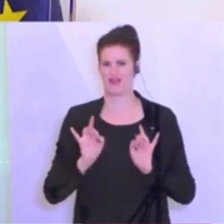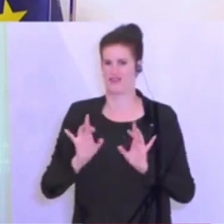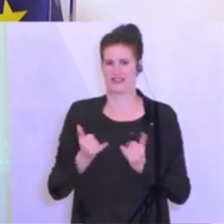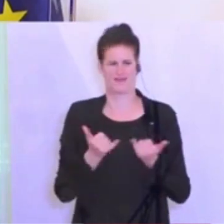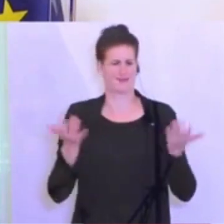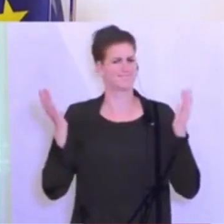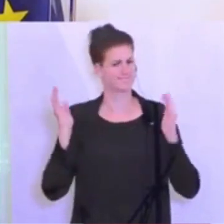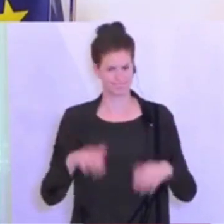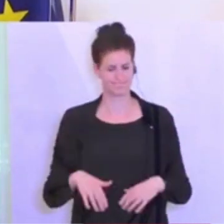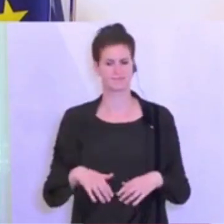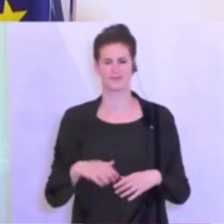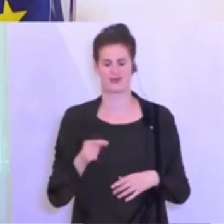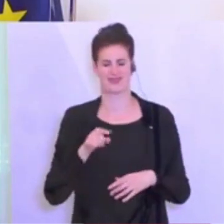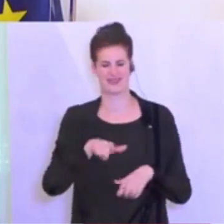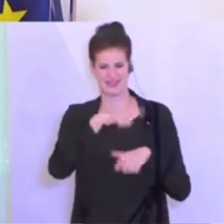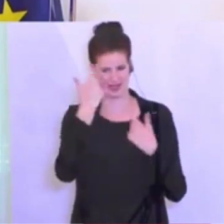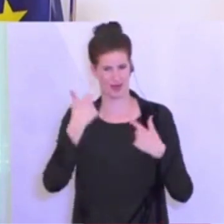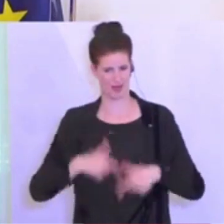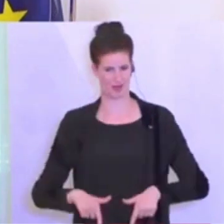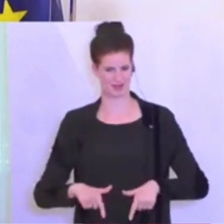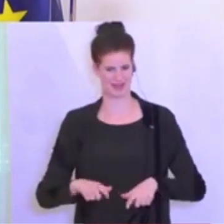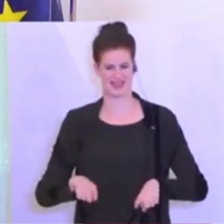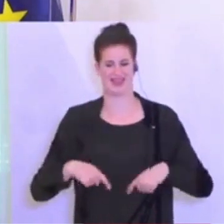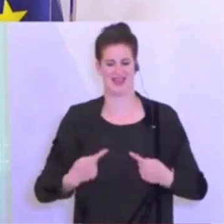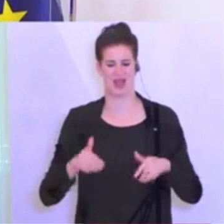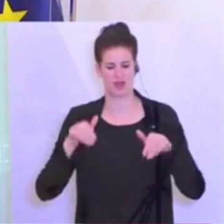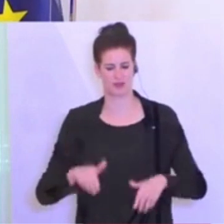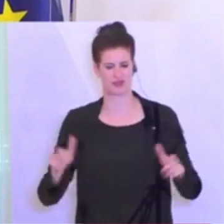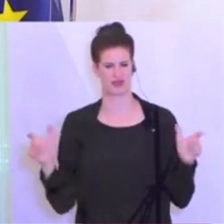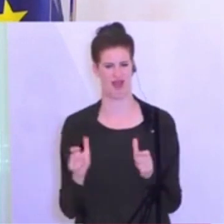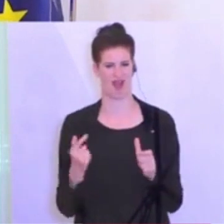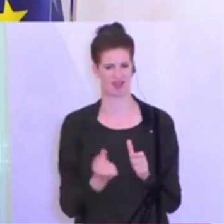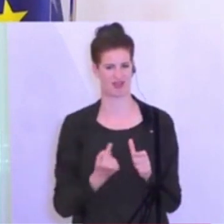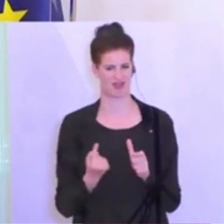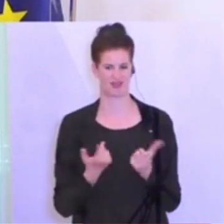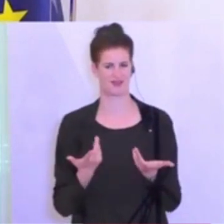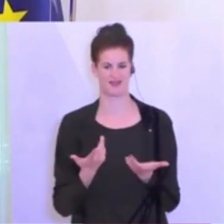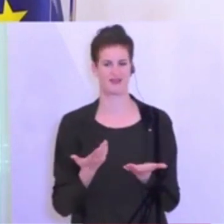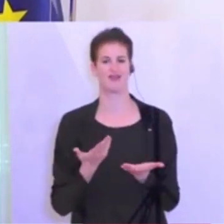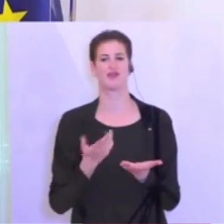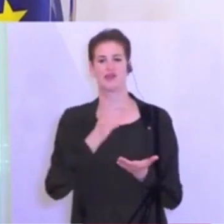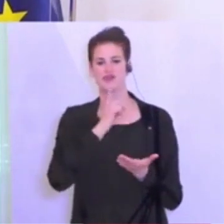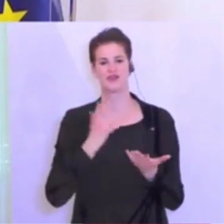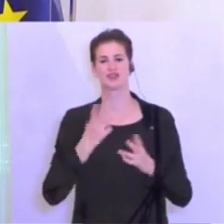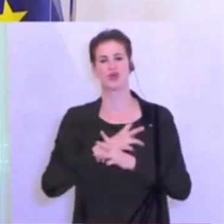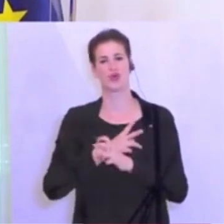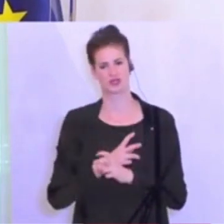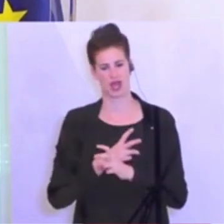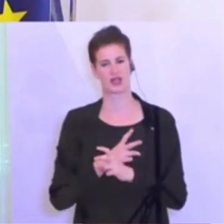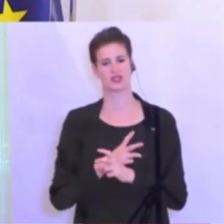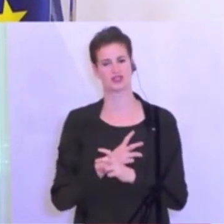haben und wo es daher auch keinen Sinn macht, wenn die danach in Quarantäne müssen. Wir haben nur die österreichische Seite